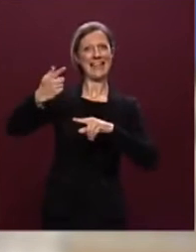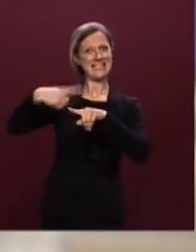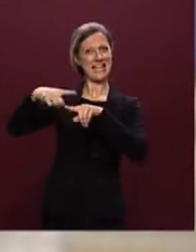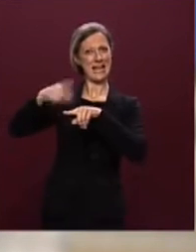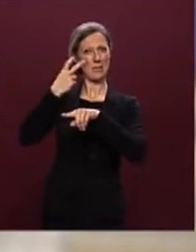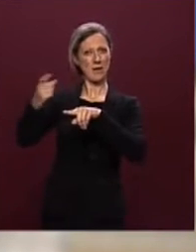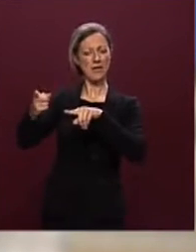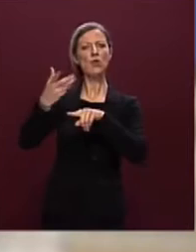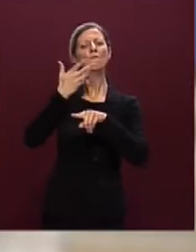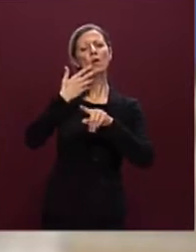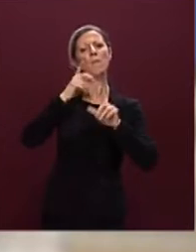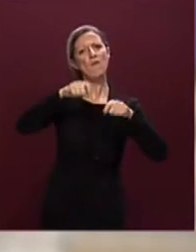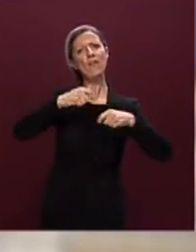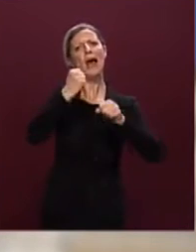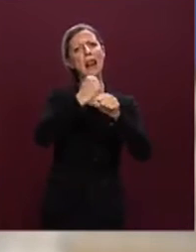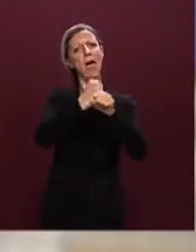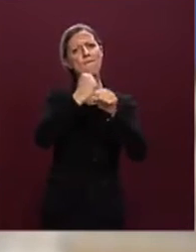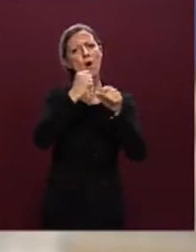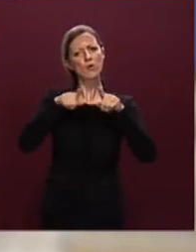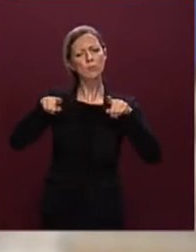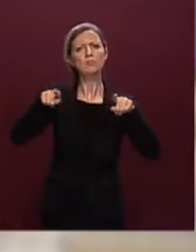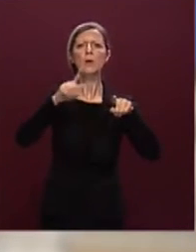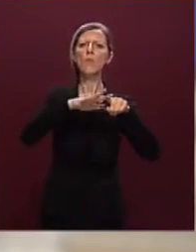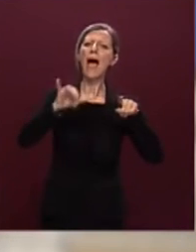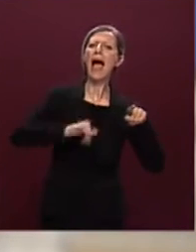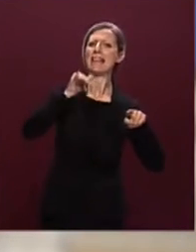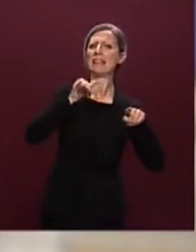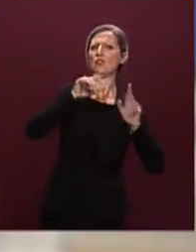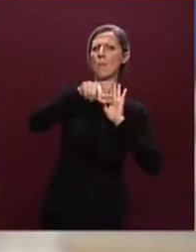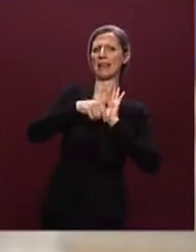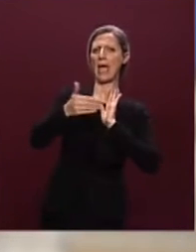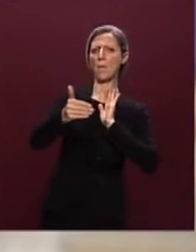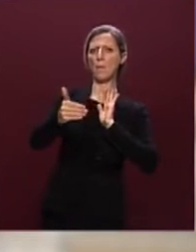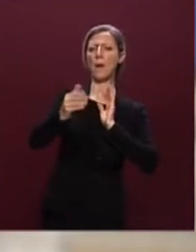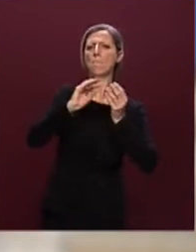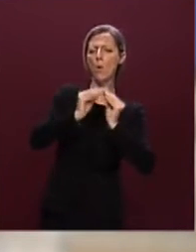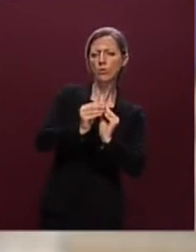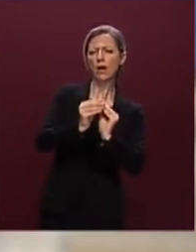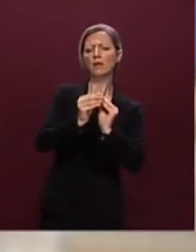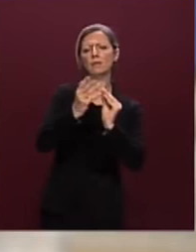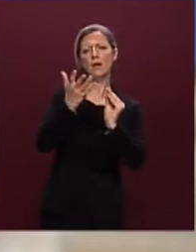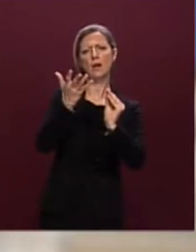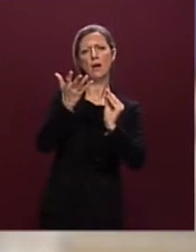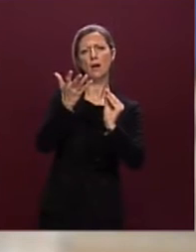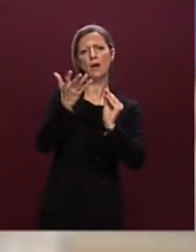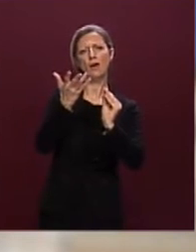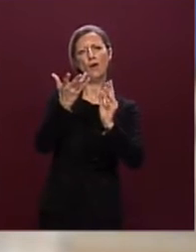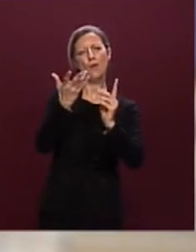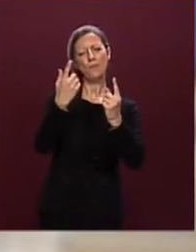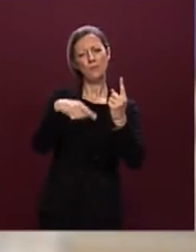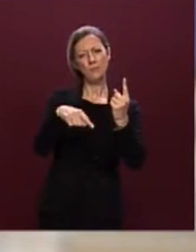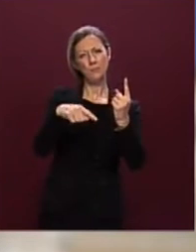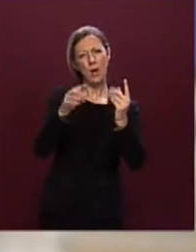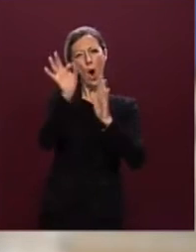un lavoro che possa anche modificare, anticipando le tempistiche e le modalità di risposta